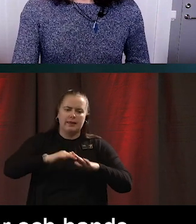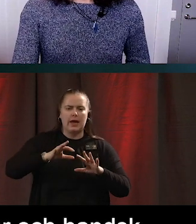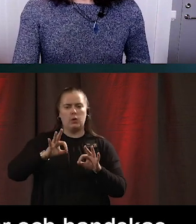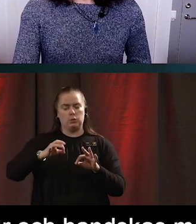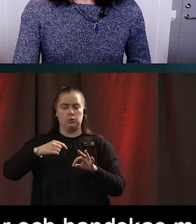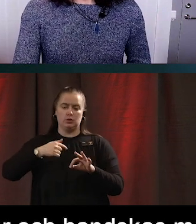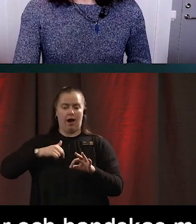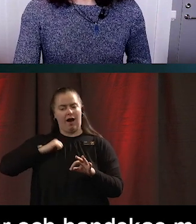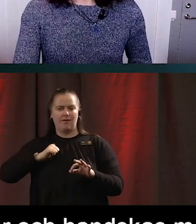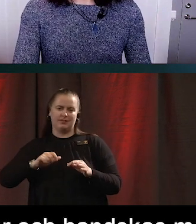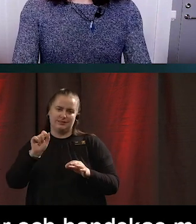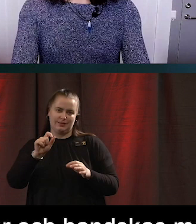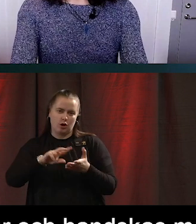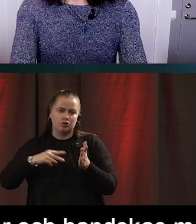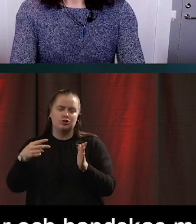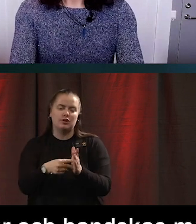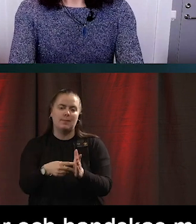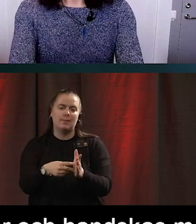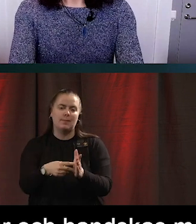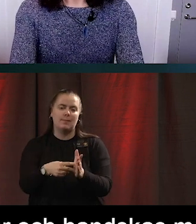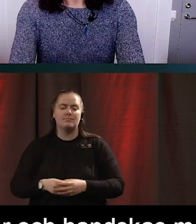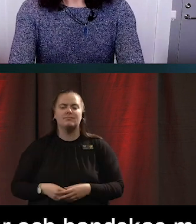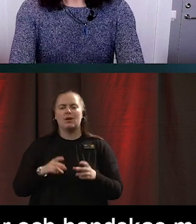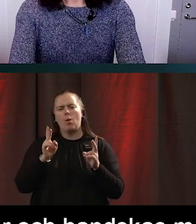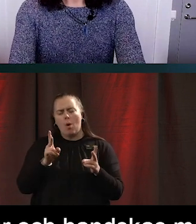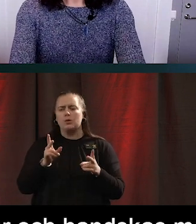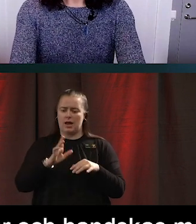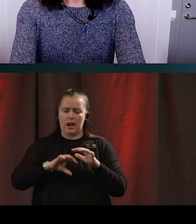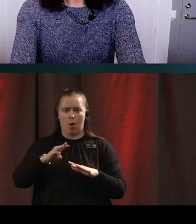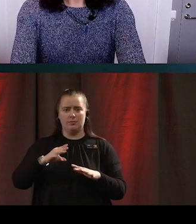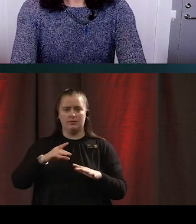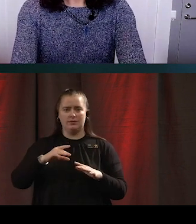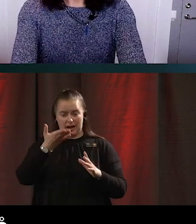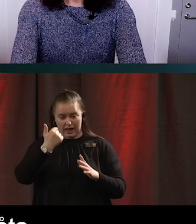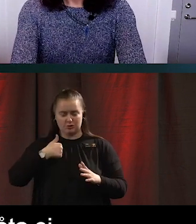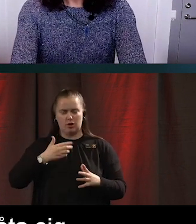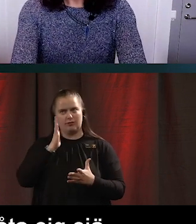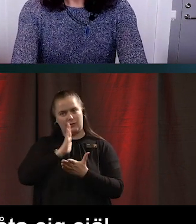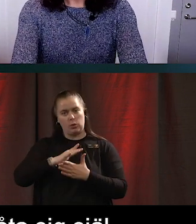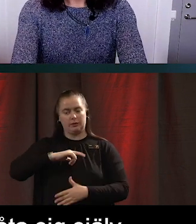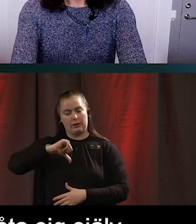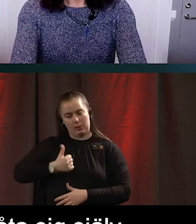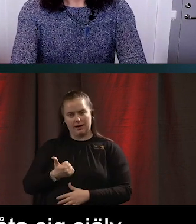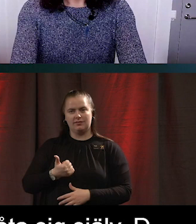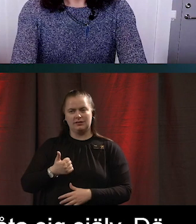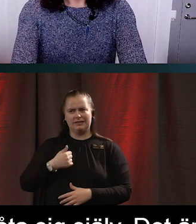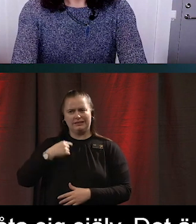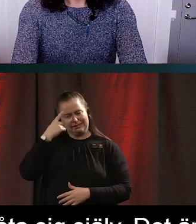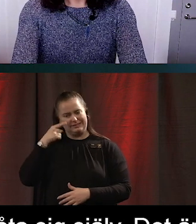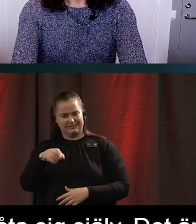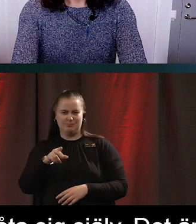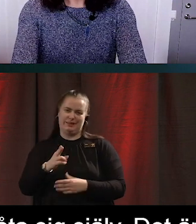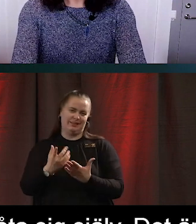Och någonstans så handlar det också lite grann om om man kan förlåta sig själv att det är rimligt att fatta där för det här är inte